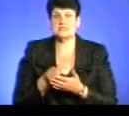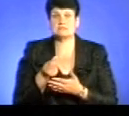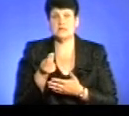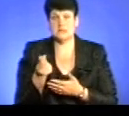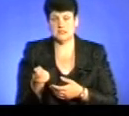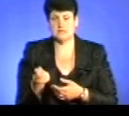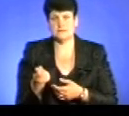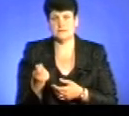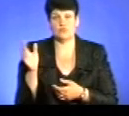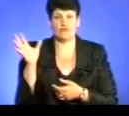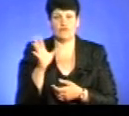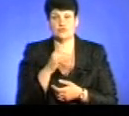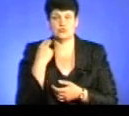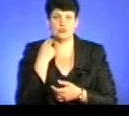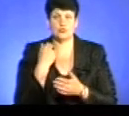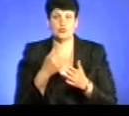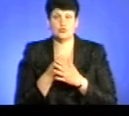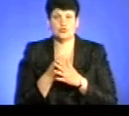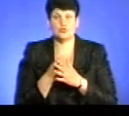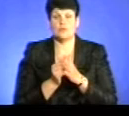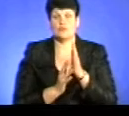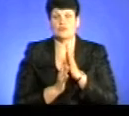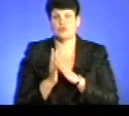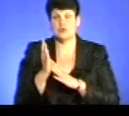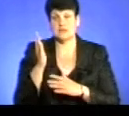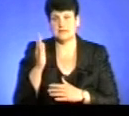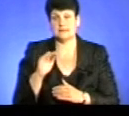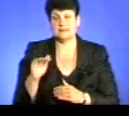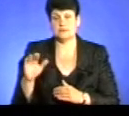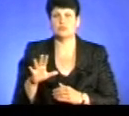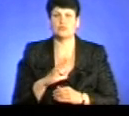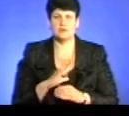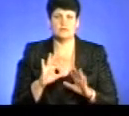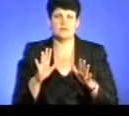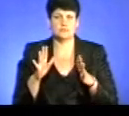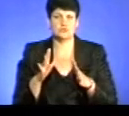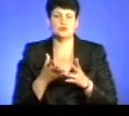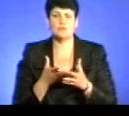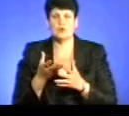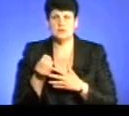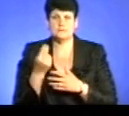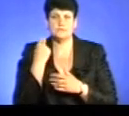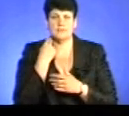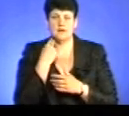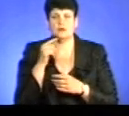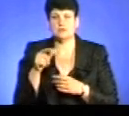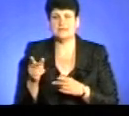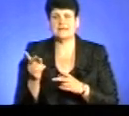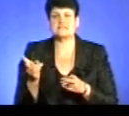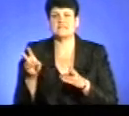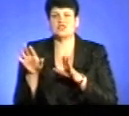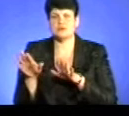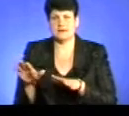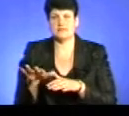усю заборгованість за доповноліття дитини. Звичайно, бувають випадки, що погашається заборгованість, і людина залишає територію